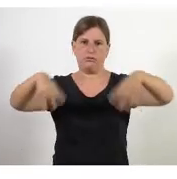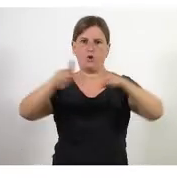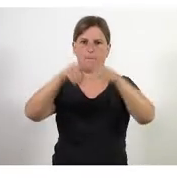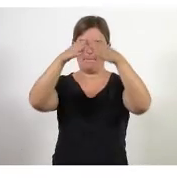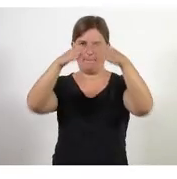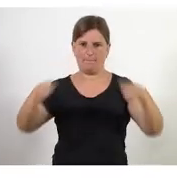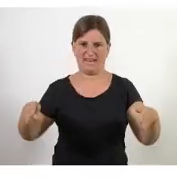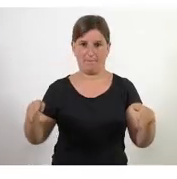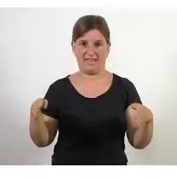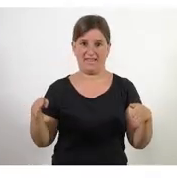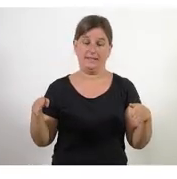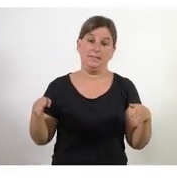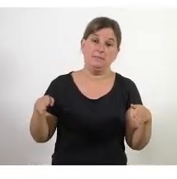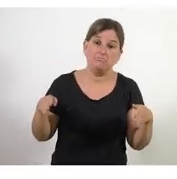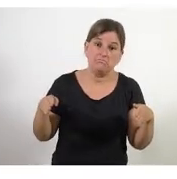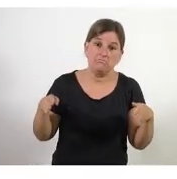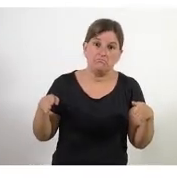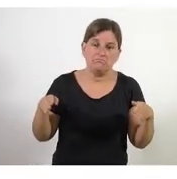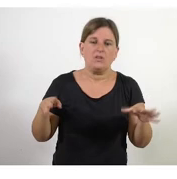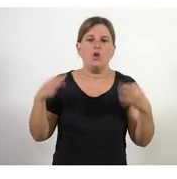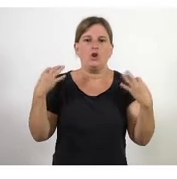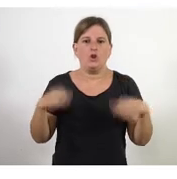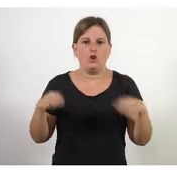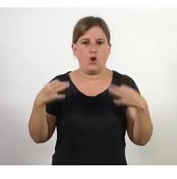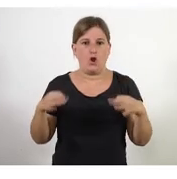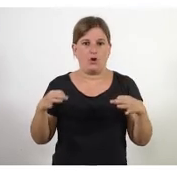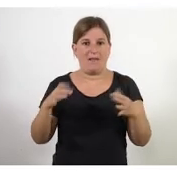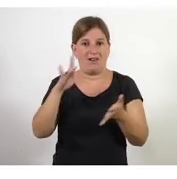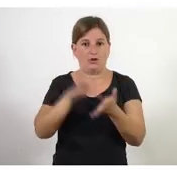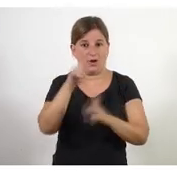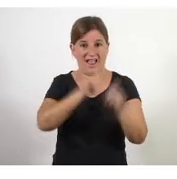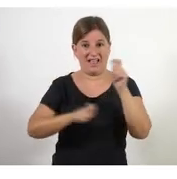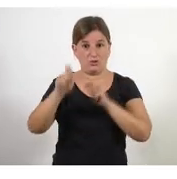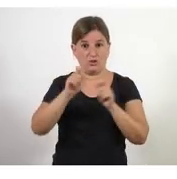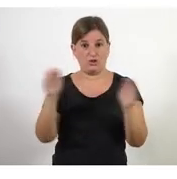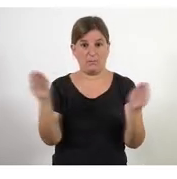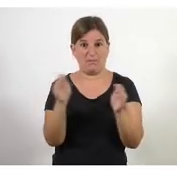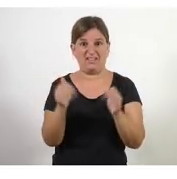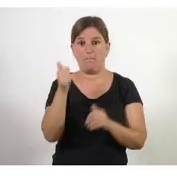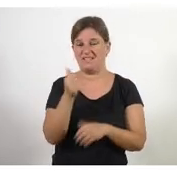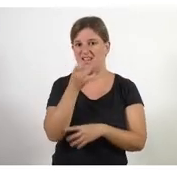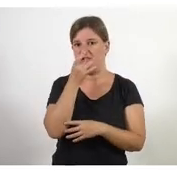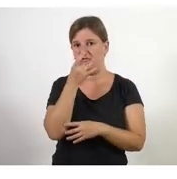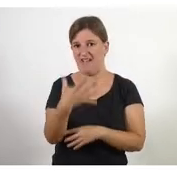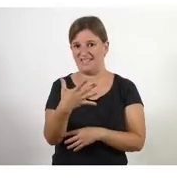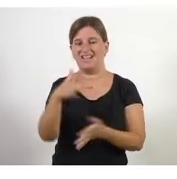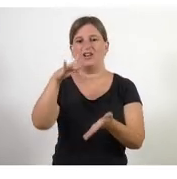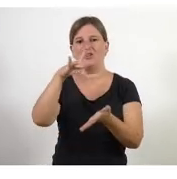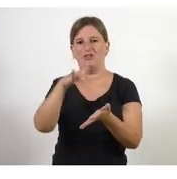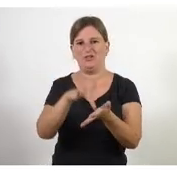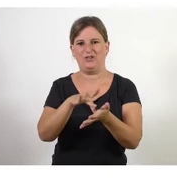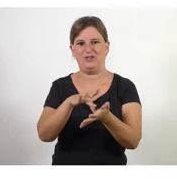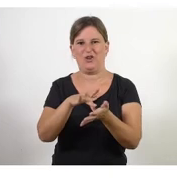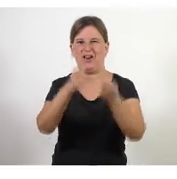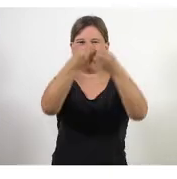fer una altra cosa i clar normalment com més petites són les associacions per exemple més fàcils que puguin sortir d